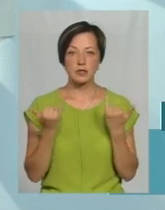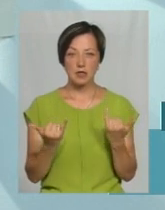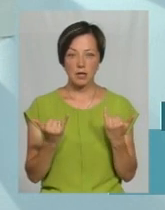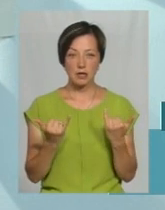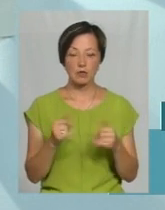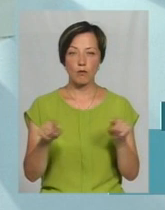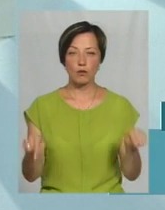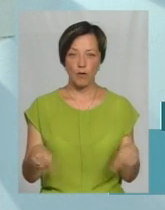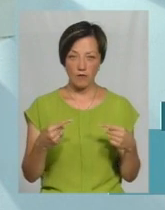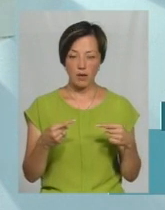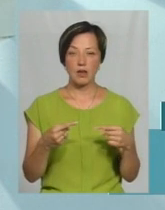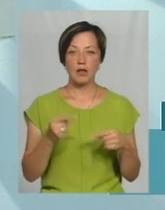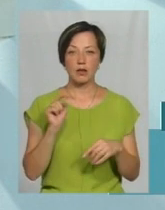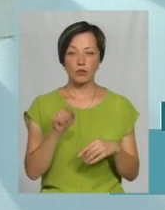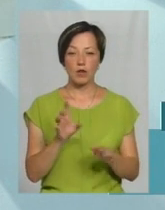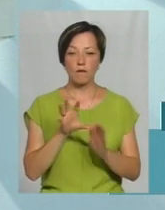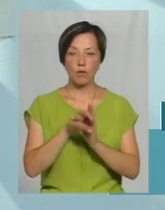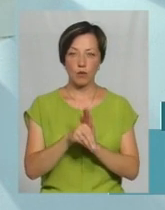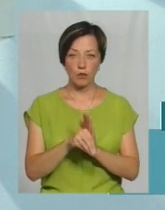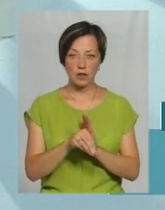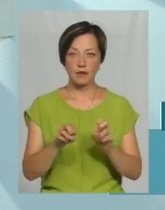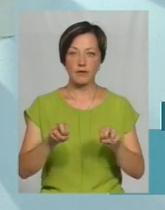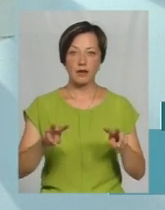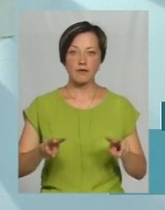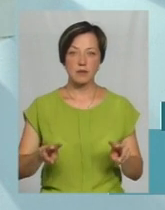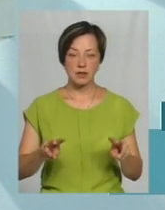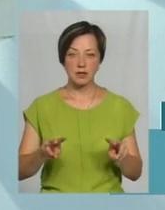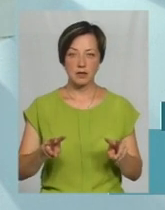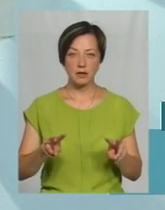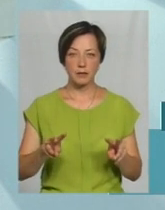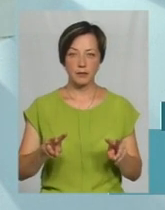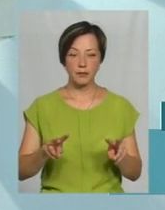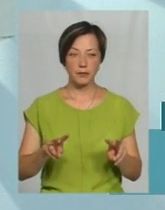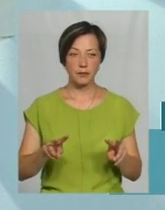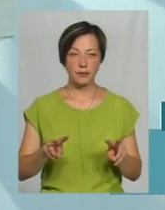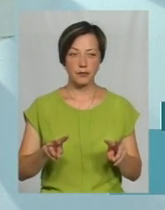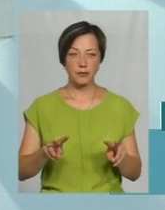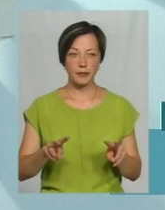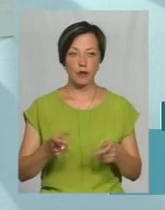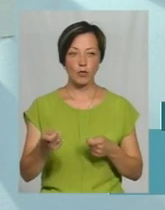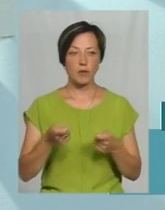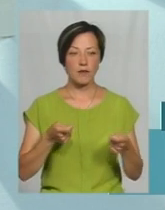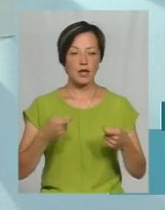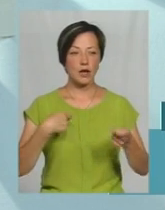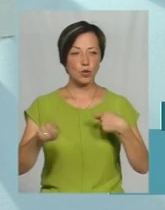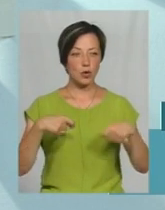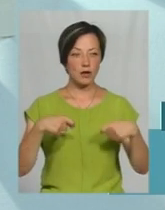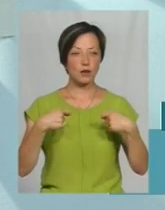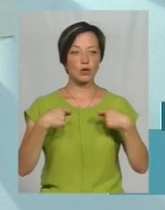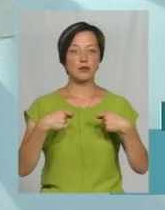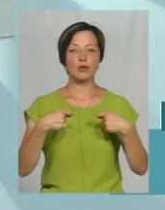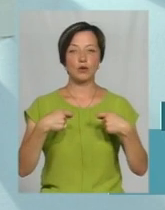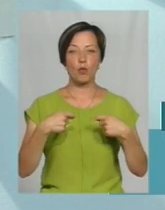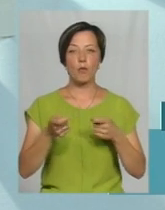поновили цю групу. Туди входять фахівці управління торгівлі, фахівці